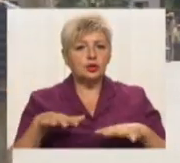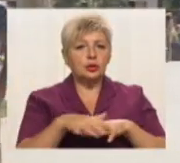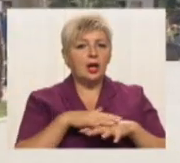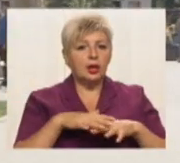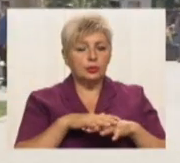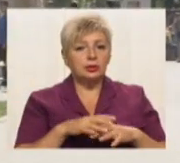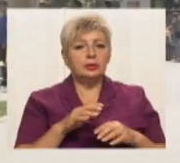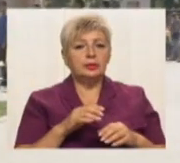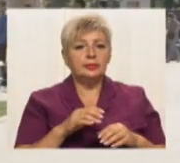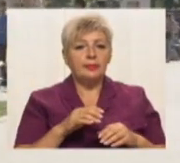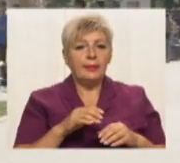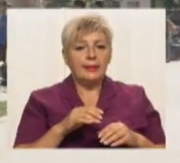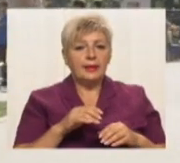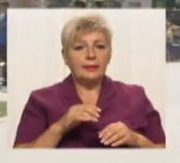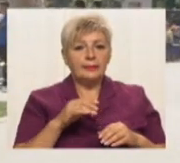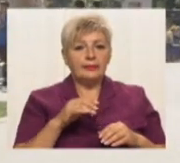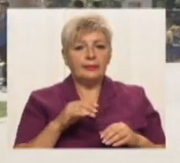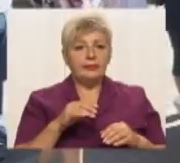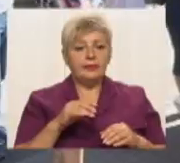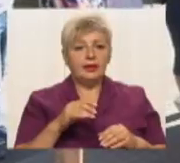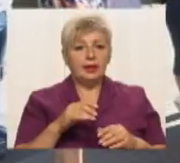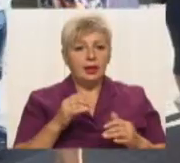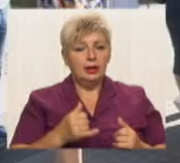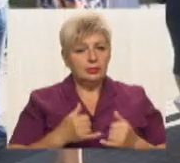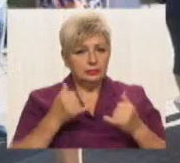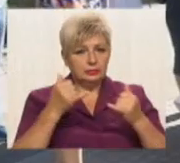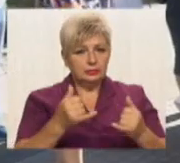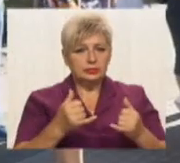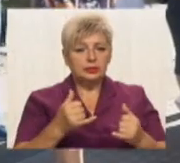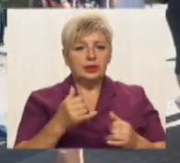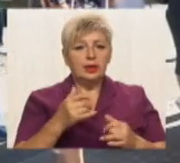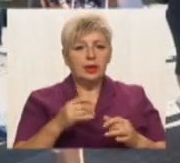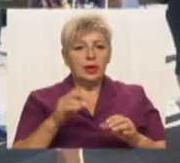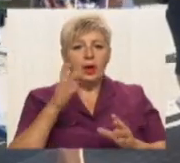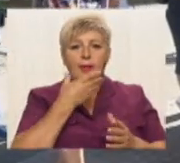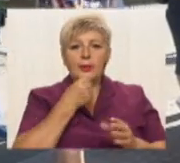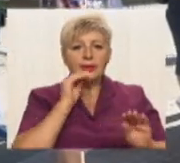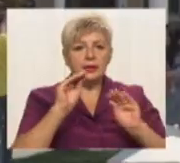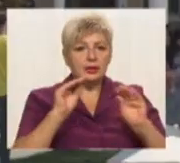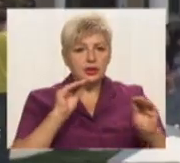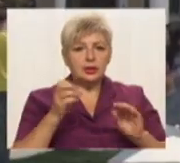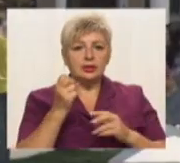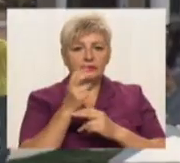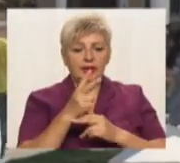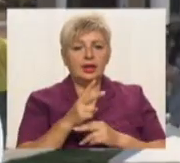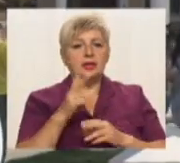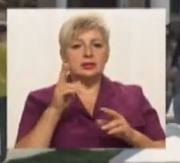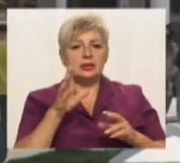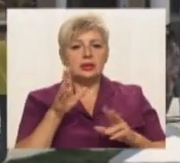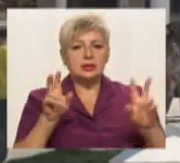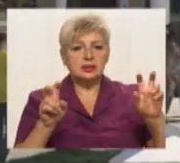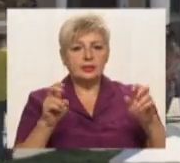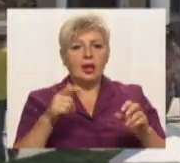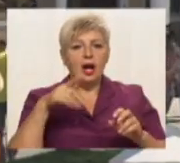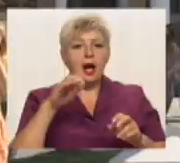Але й навколо піднятого на найвищому флагштоці України державного прапора прикрашають 12 українських символів. В емалі відтворено герб